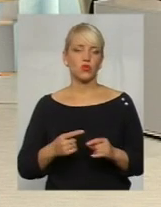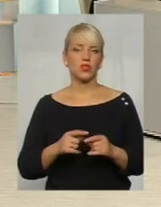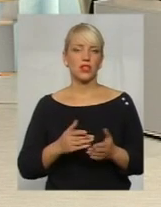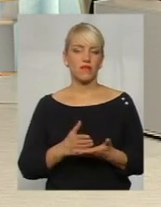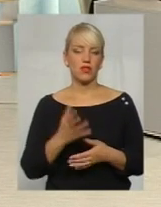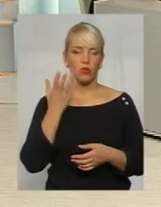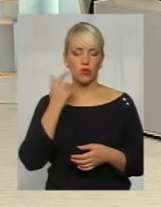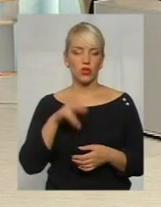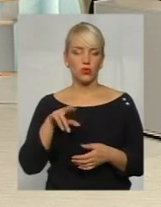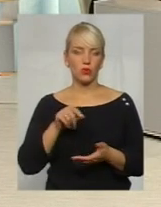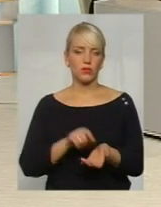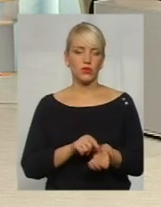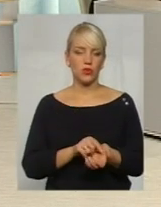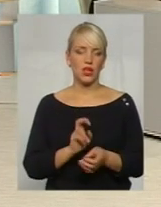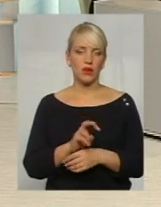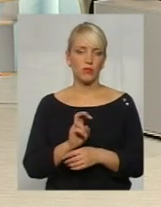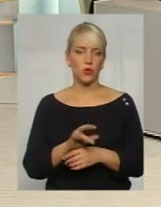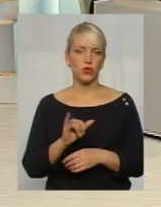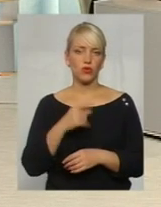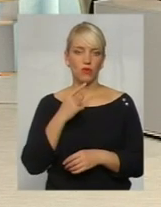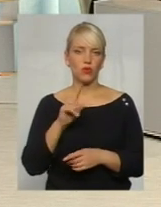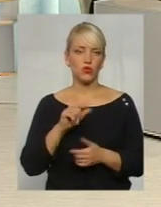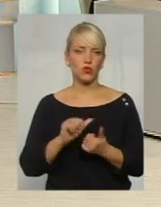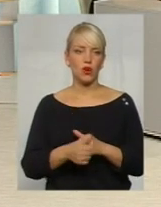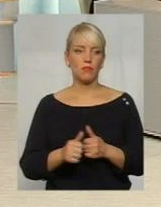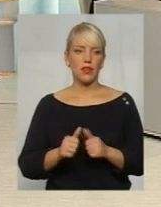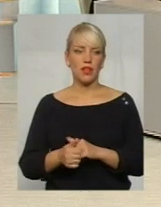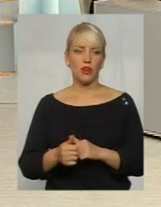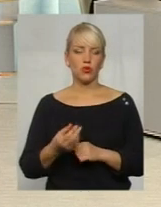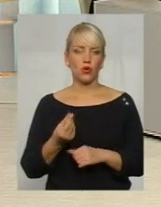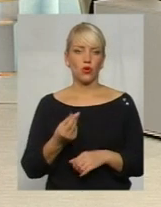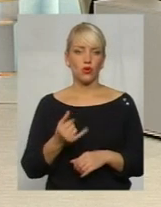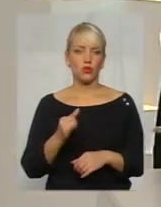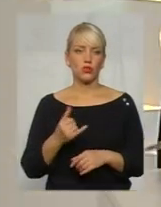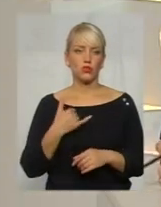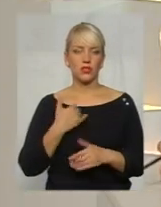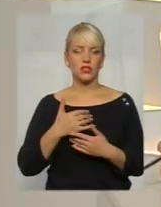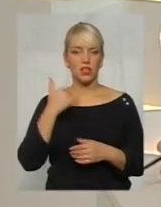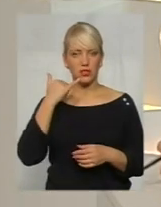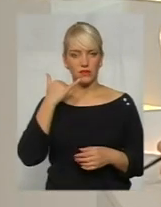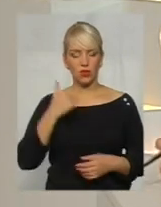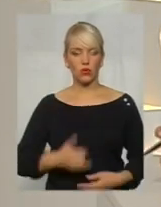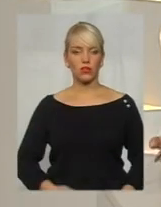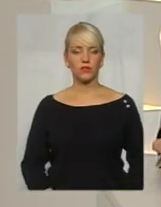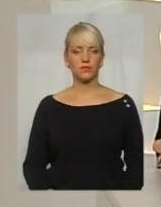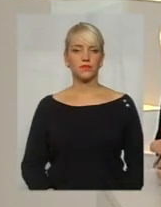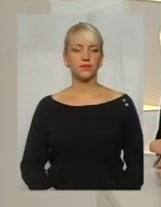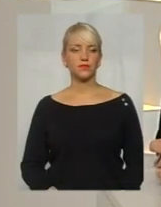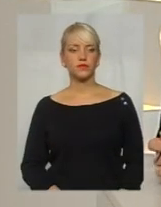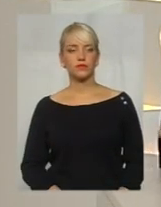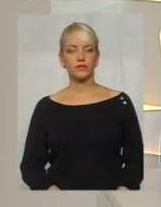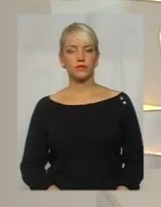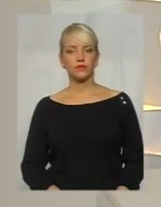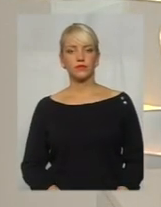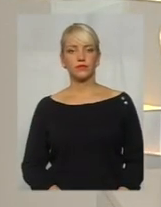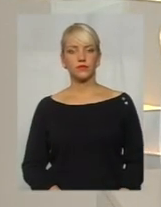пенсіонерів люди і кажуть, що міняють гроші. І в нас зараз є дзвінок, давайте послухаємо телеглядача